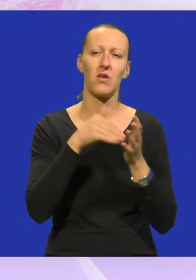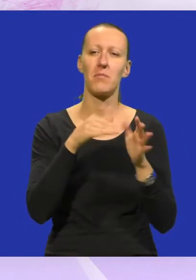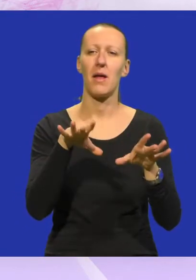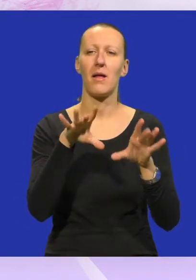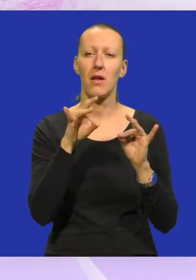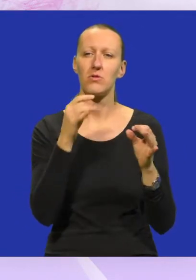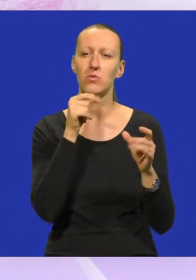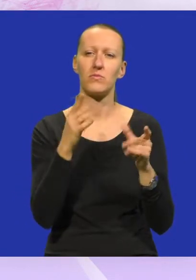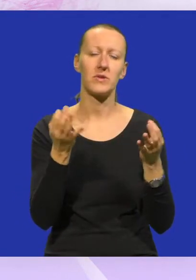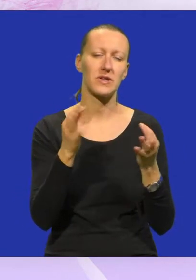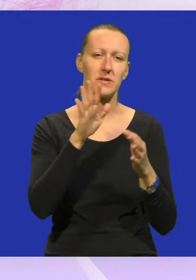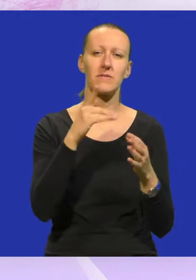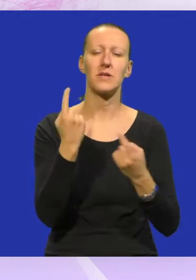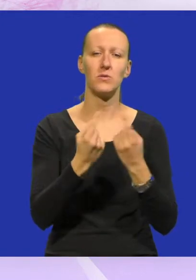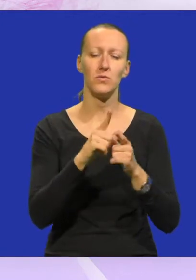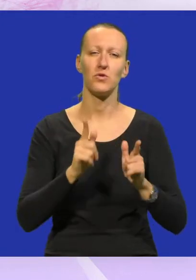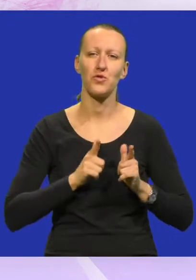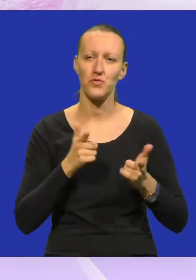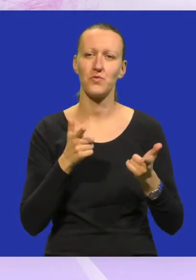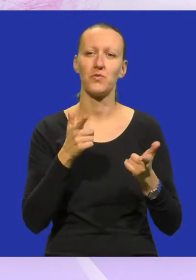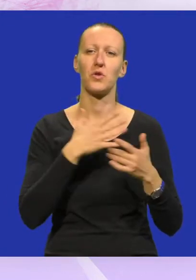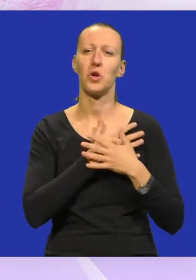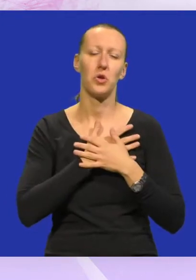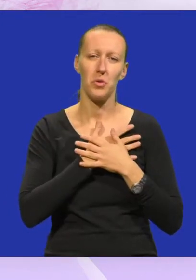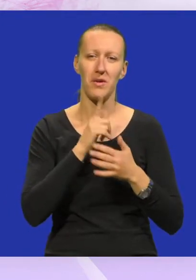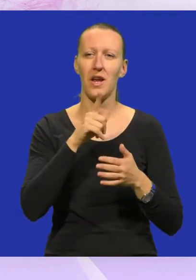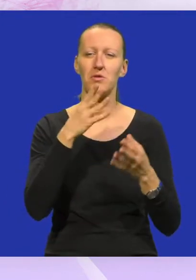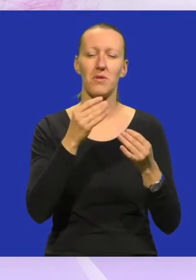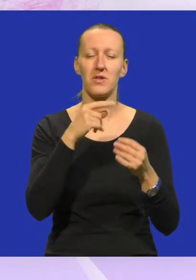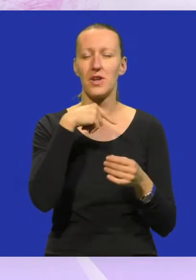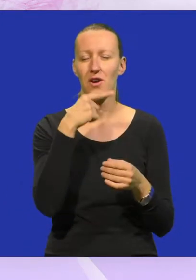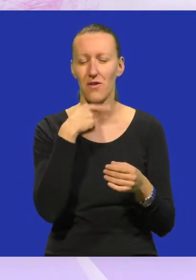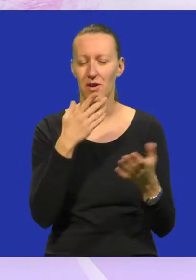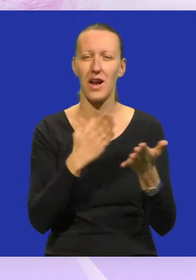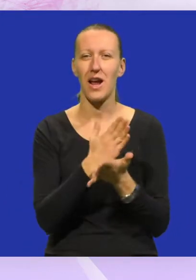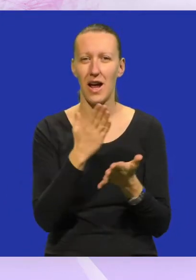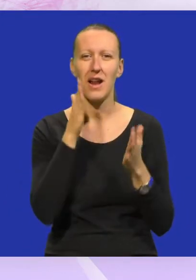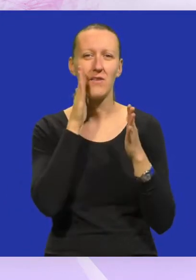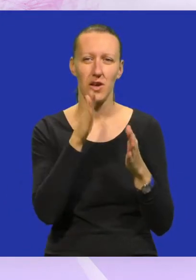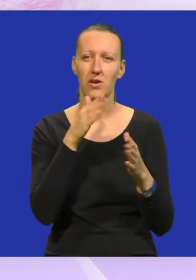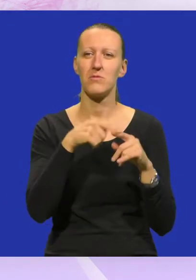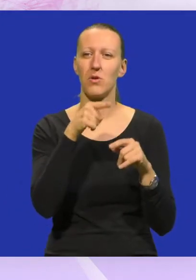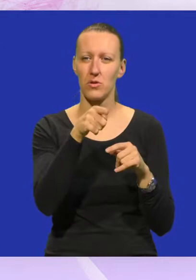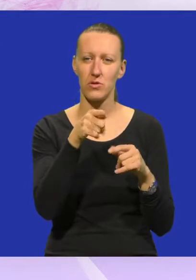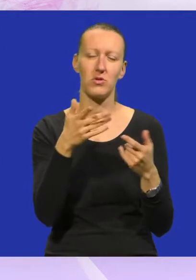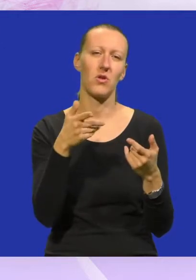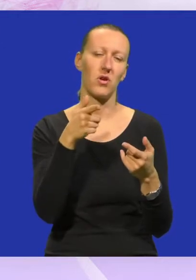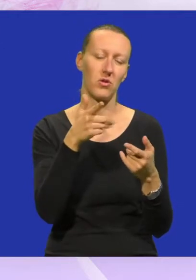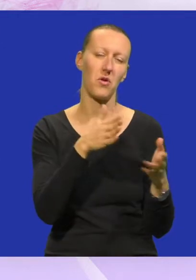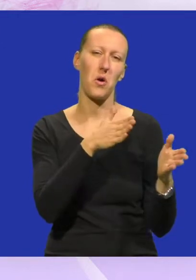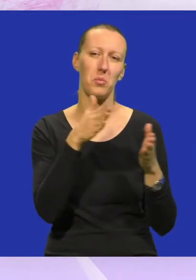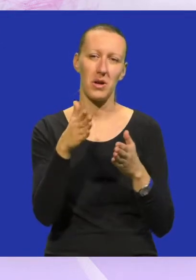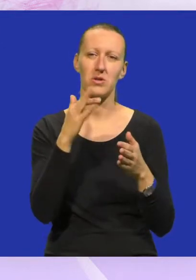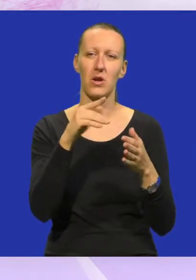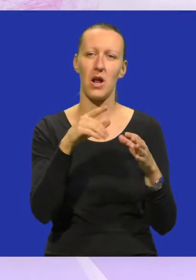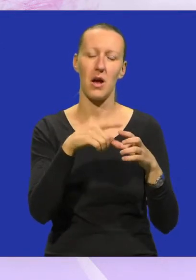u nekoj takvoj situaciji u životu, ljubavnoj, neću vam previše otkriti, ali vjerojatno je zato to prešlo